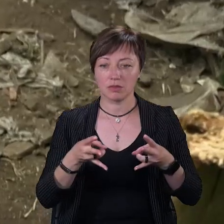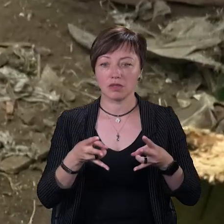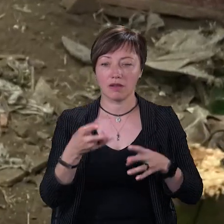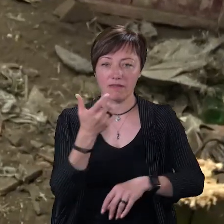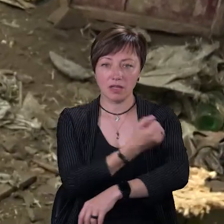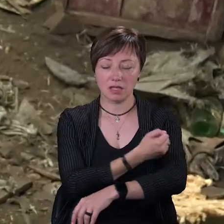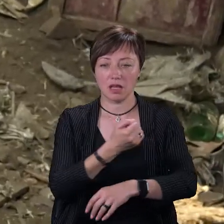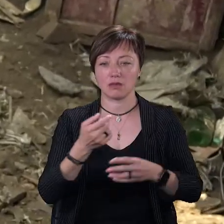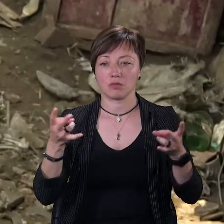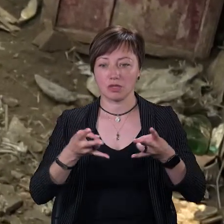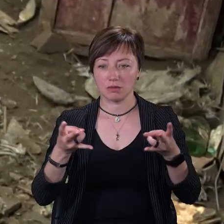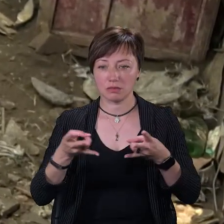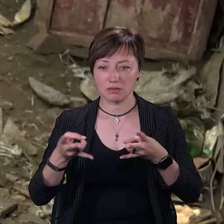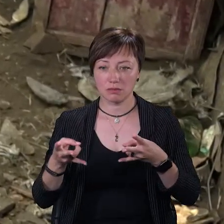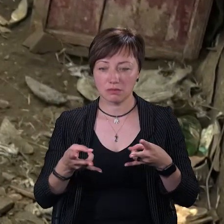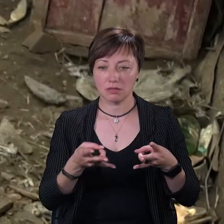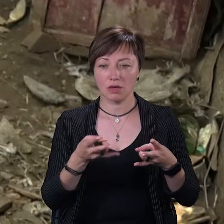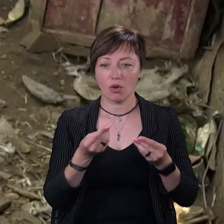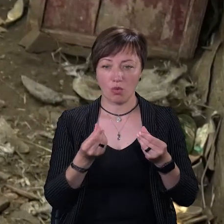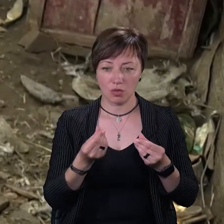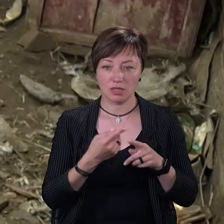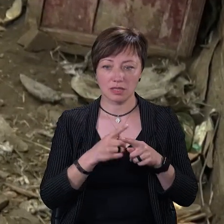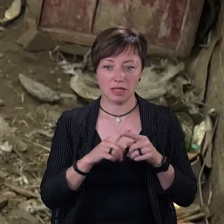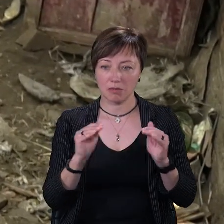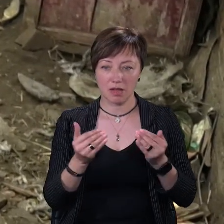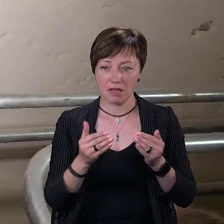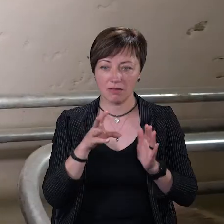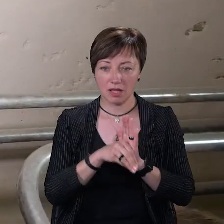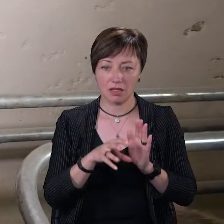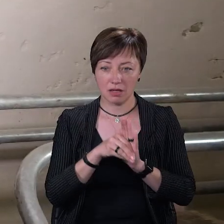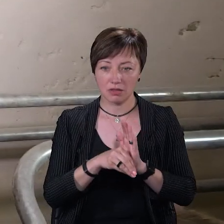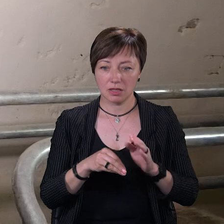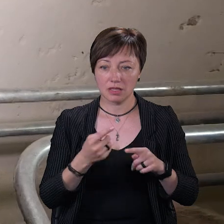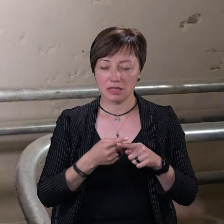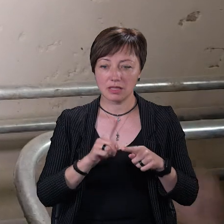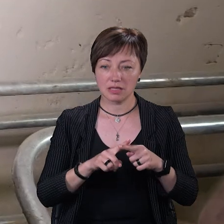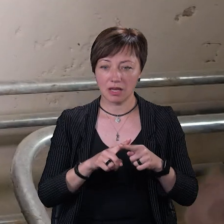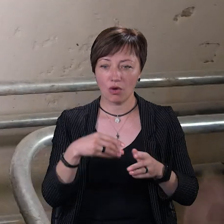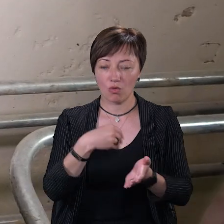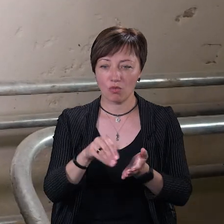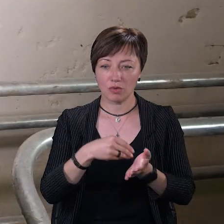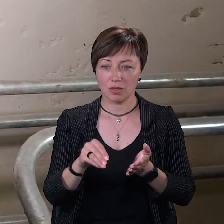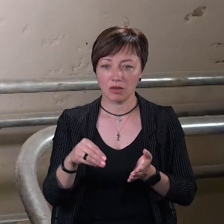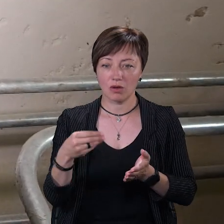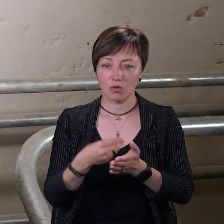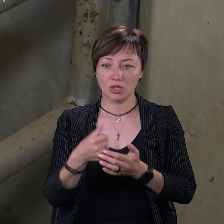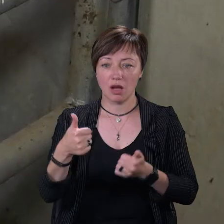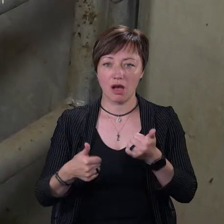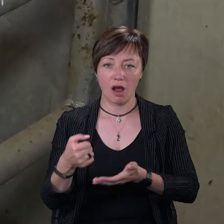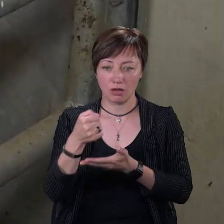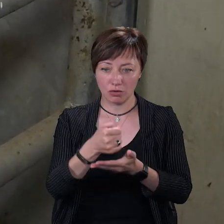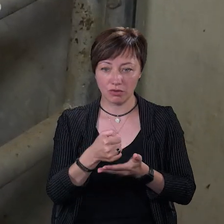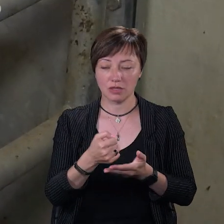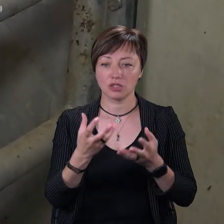вакцинація, кошти немаленькі вкладаються. Цей станок був куплений за кошти грантові.